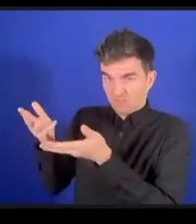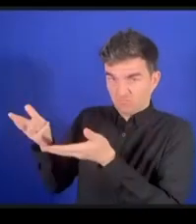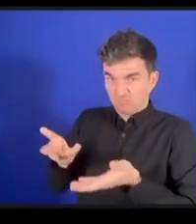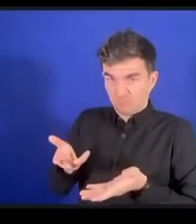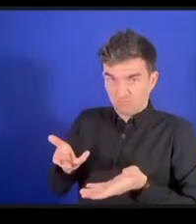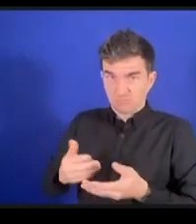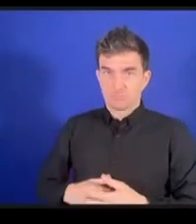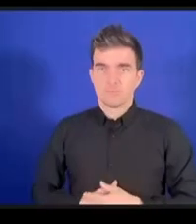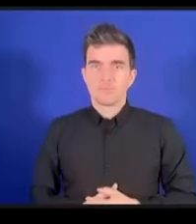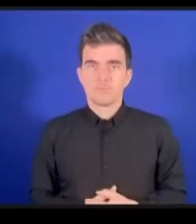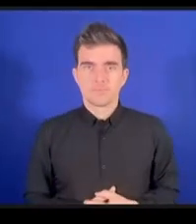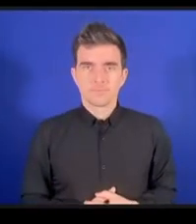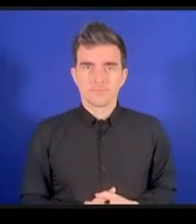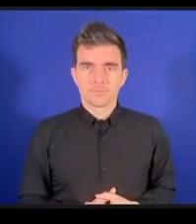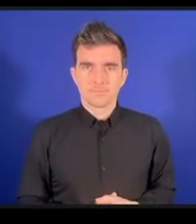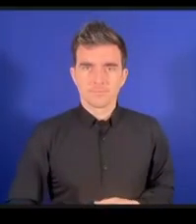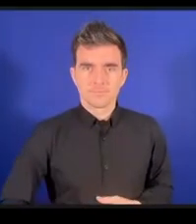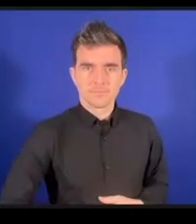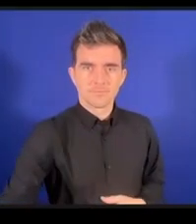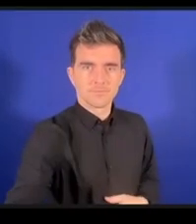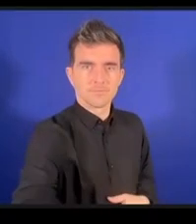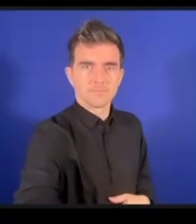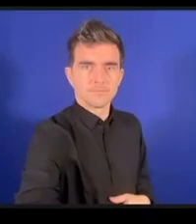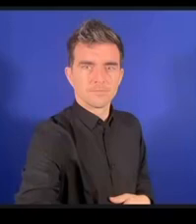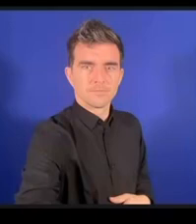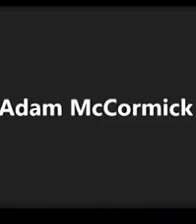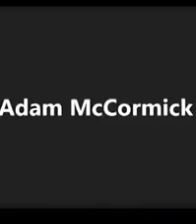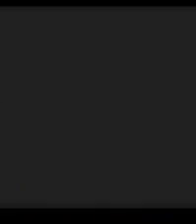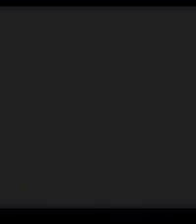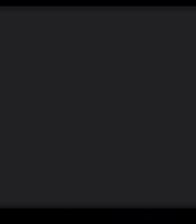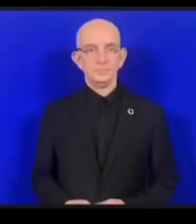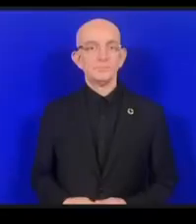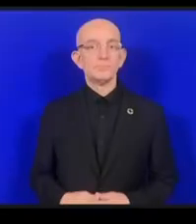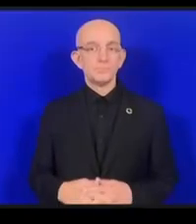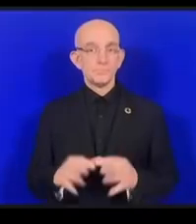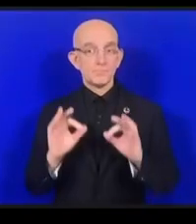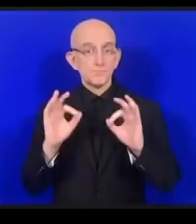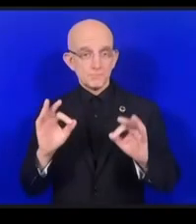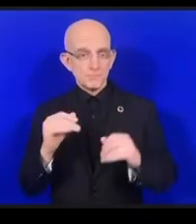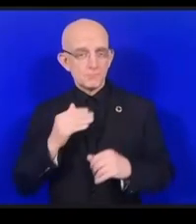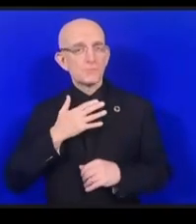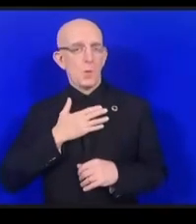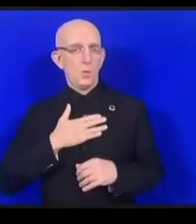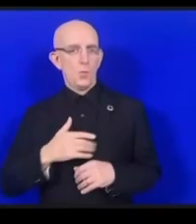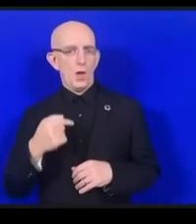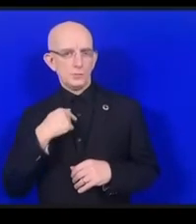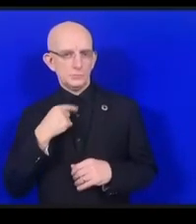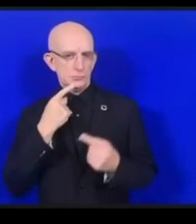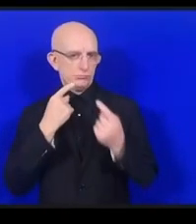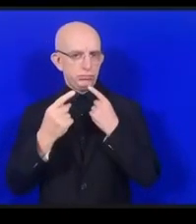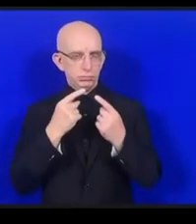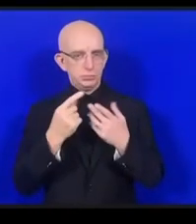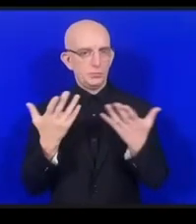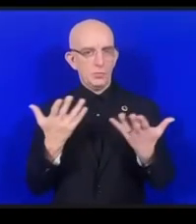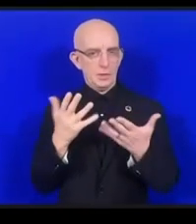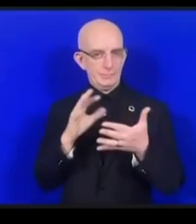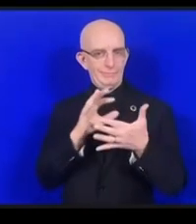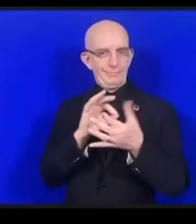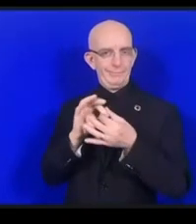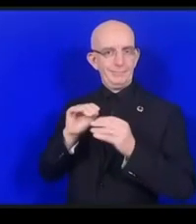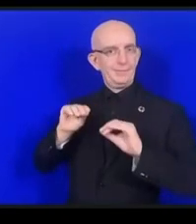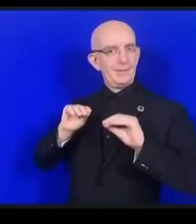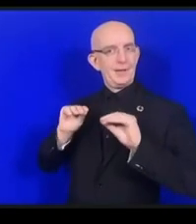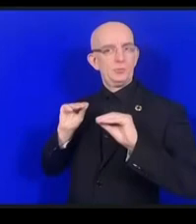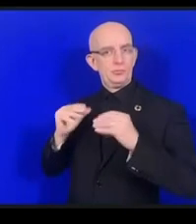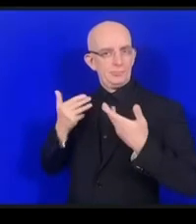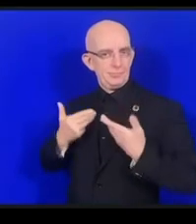私は教育者の観点からこれについて話したいと思いました我々は深く教育制度と関わっていますそして